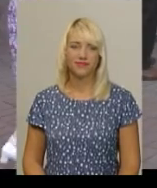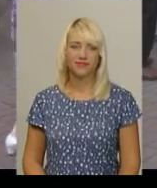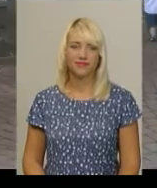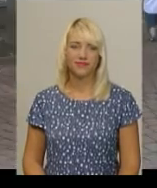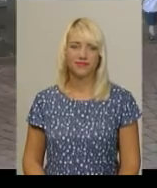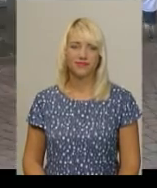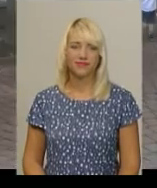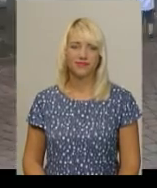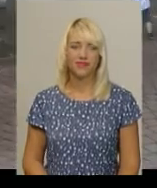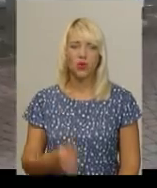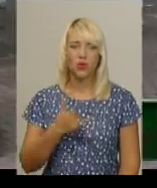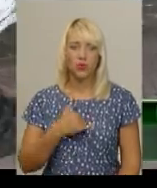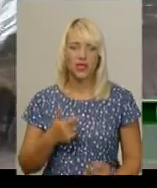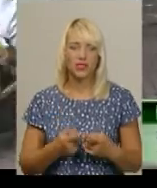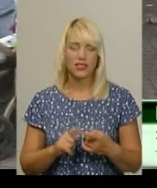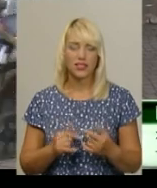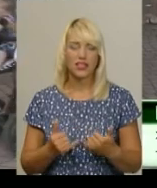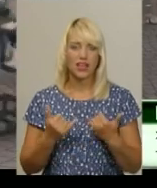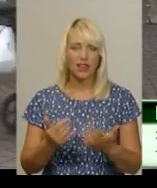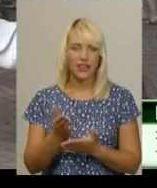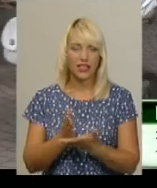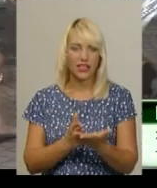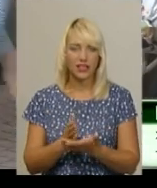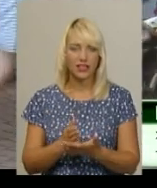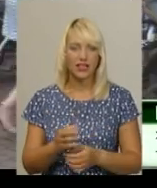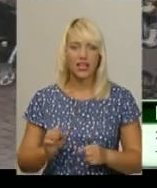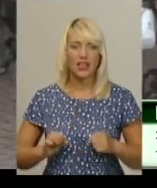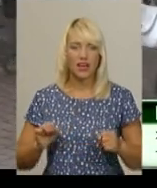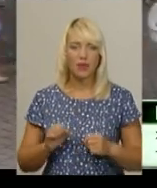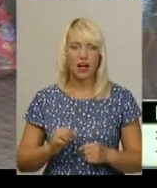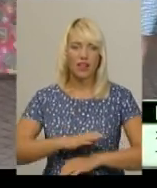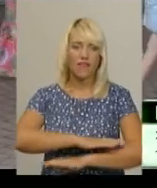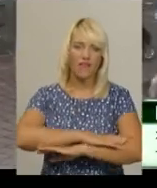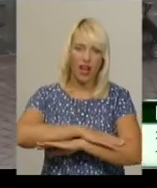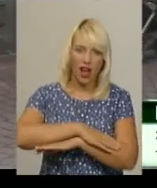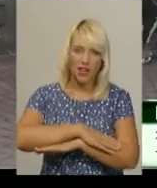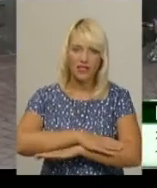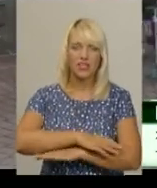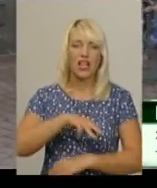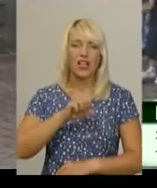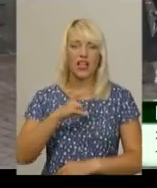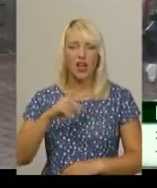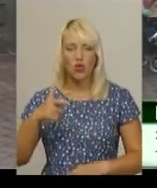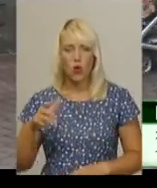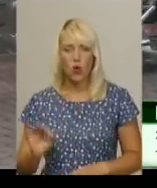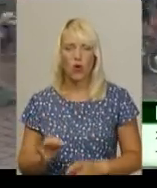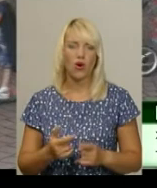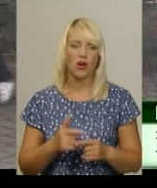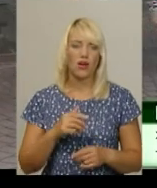У нас, так як це для ветеранів, то намагалися вальс, танго, фокстроти,